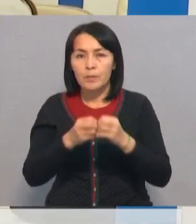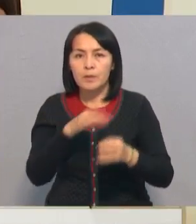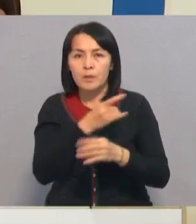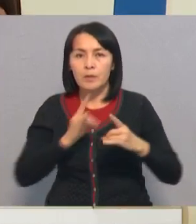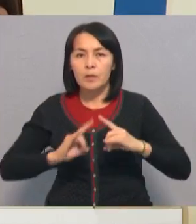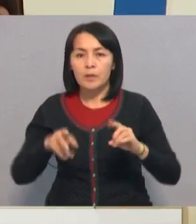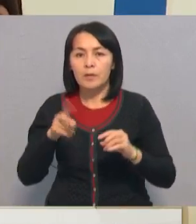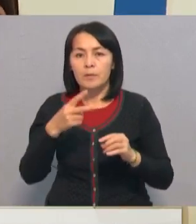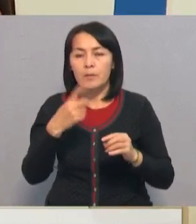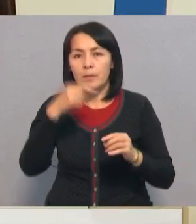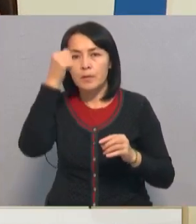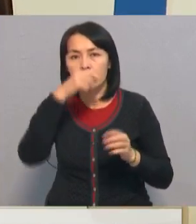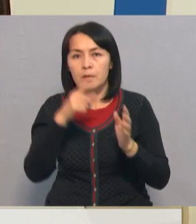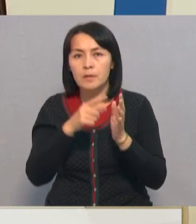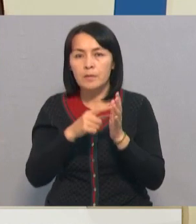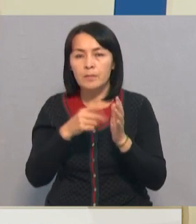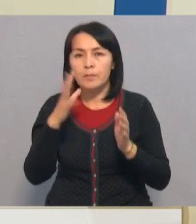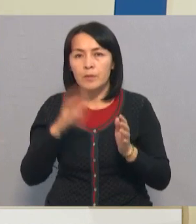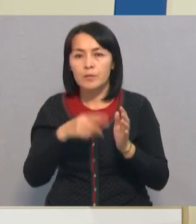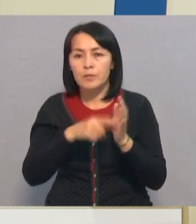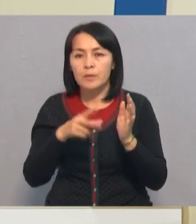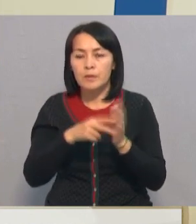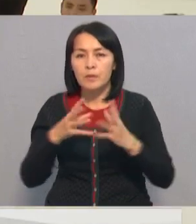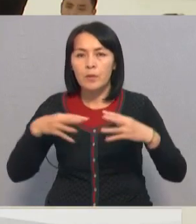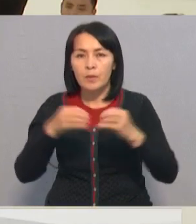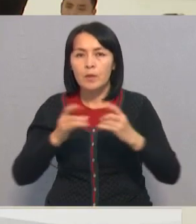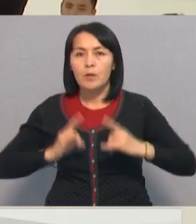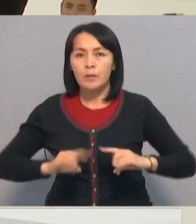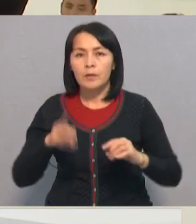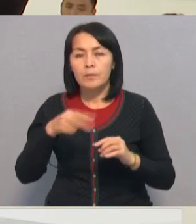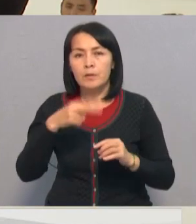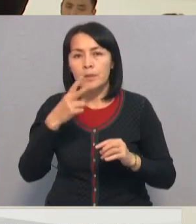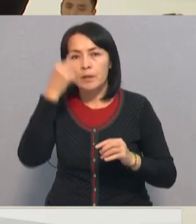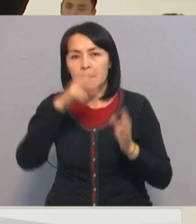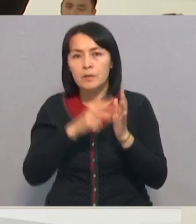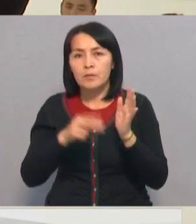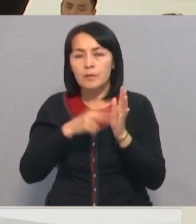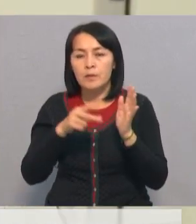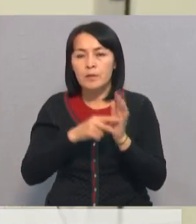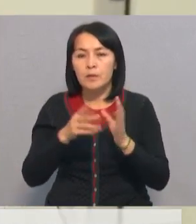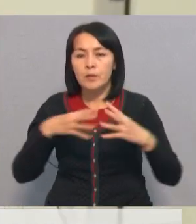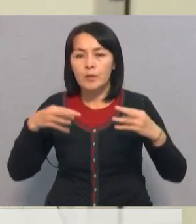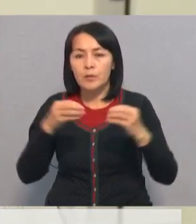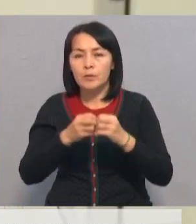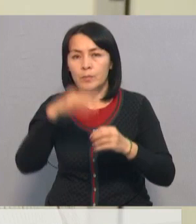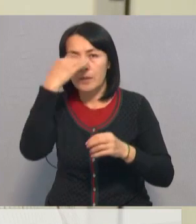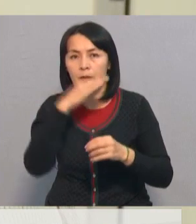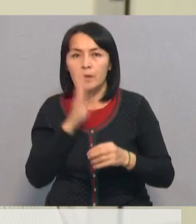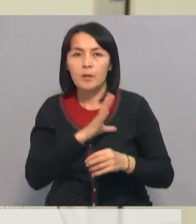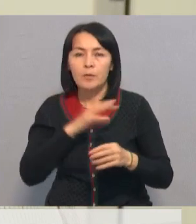жылы 578 ұтпасына нәресте келген. 2022 жылы 587 жұп атаны атанған,